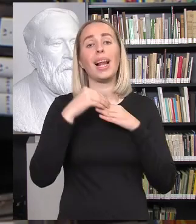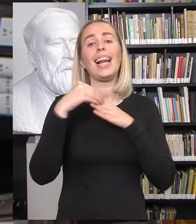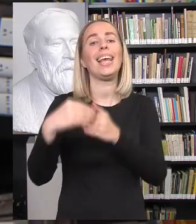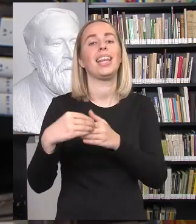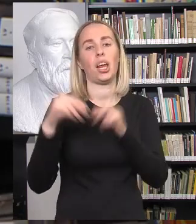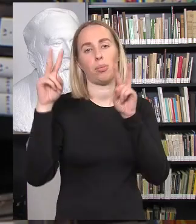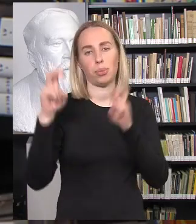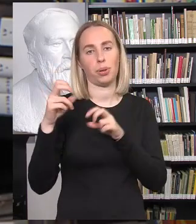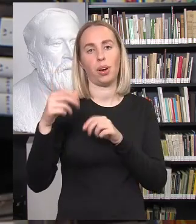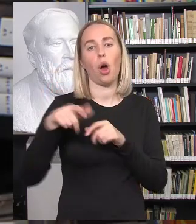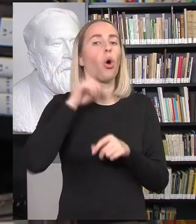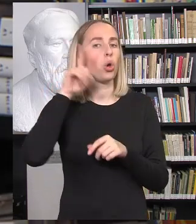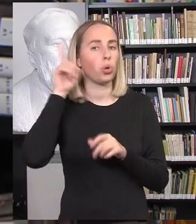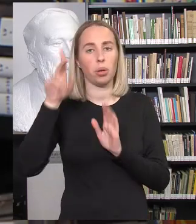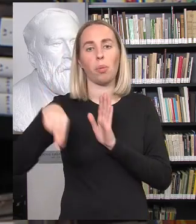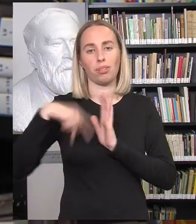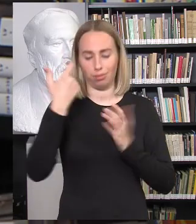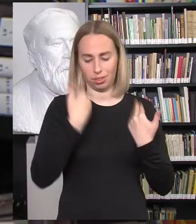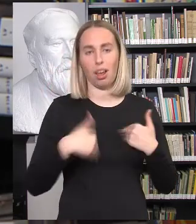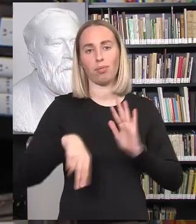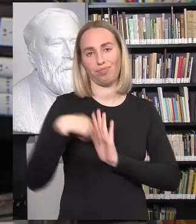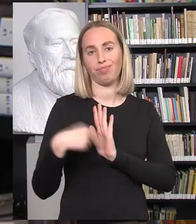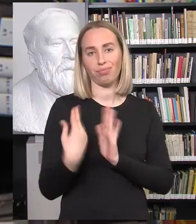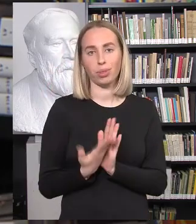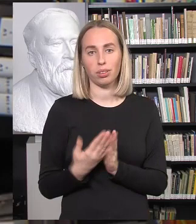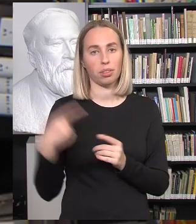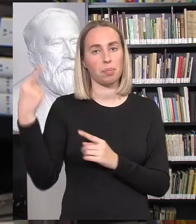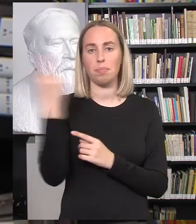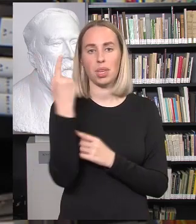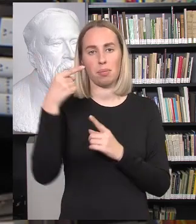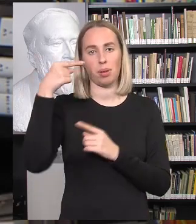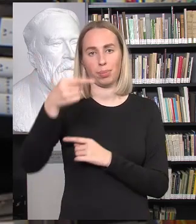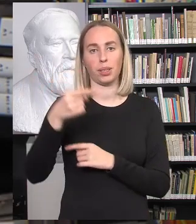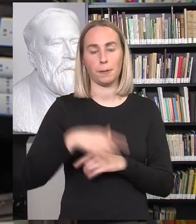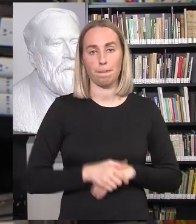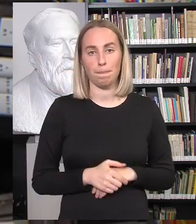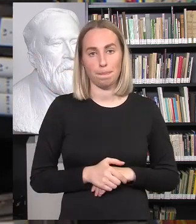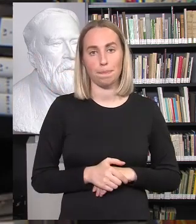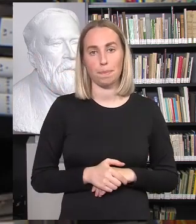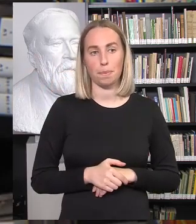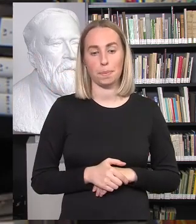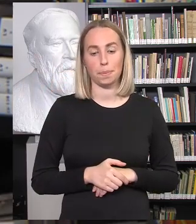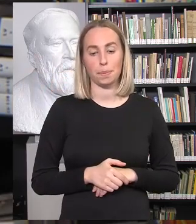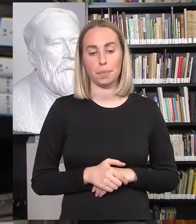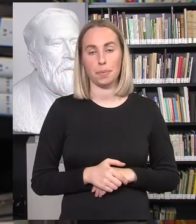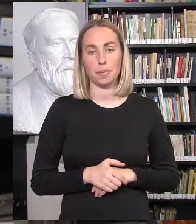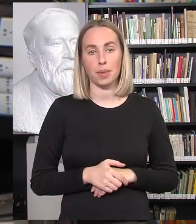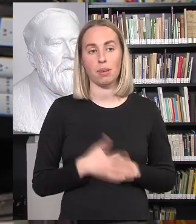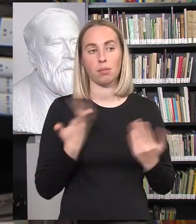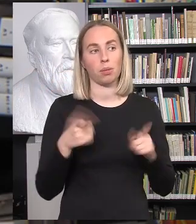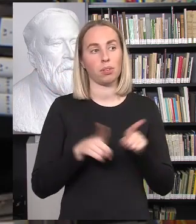žudybės. Pirmoji vietoj, tai yra vėlgi vadinasi, net už čia šneka, ir tai nėra tik tais atskirų